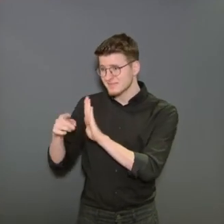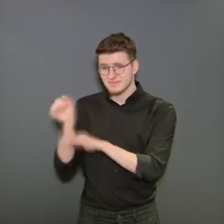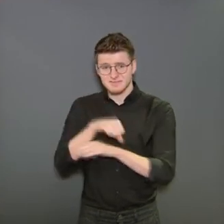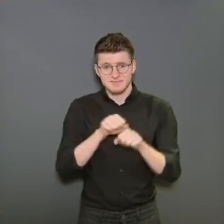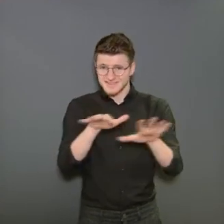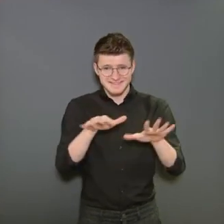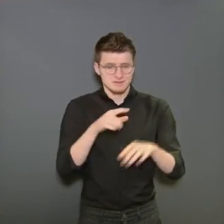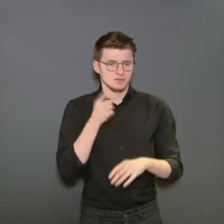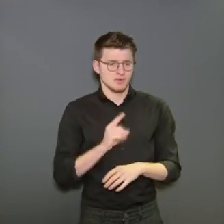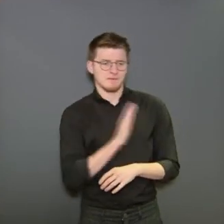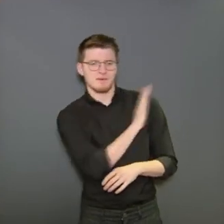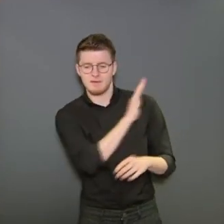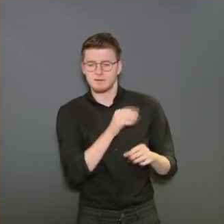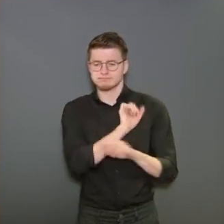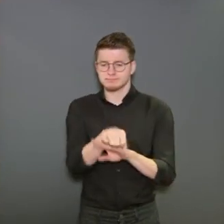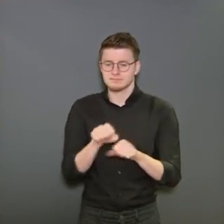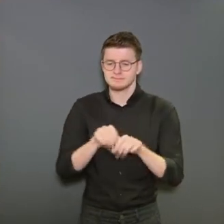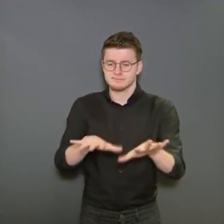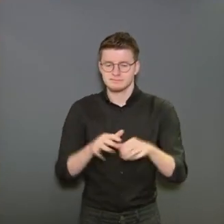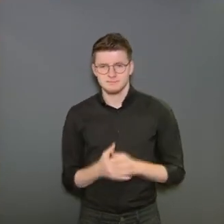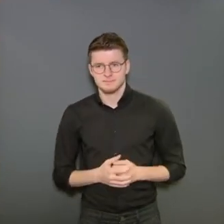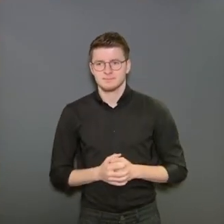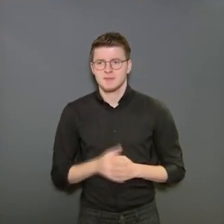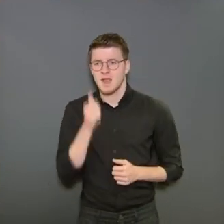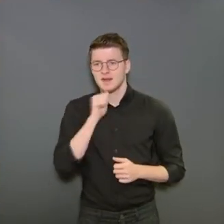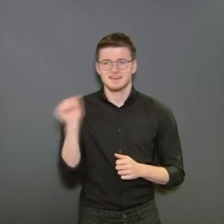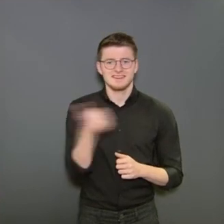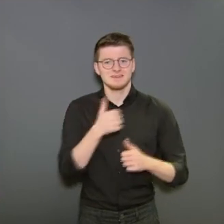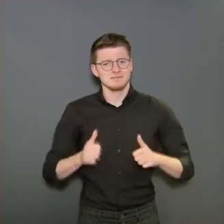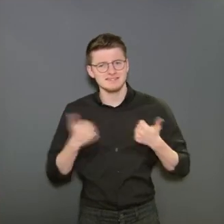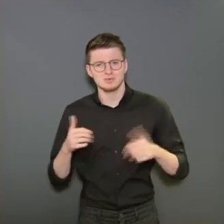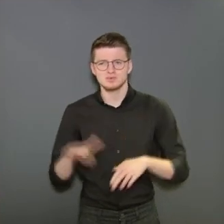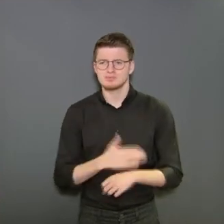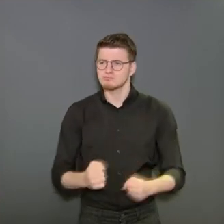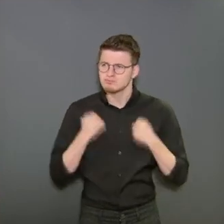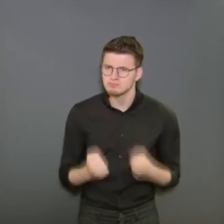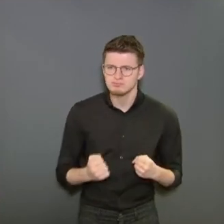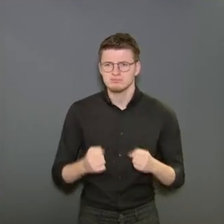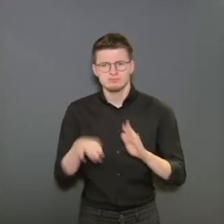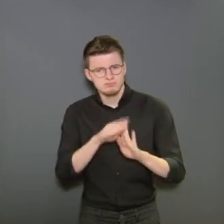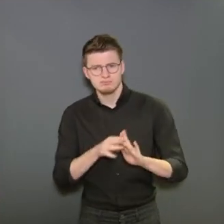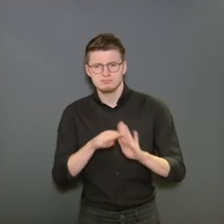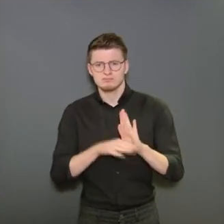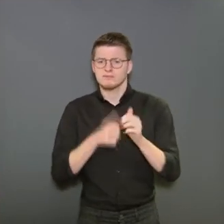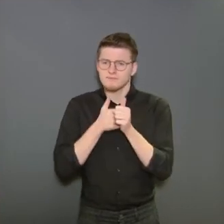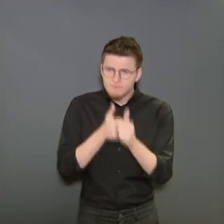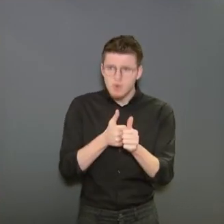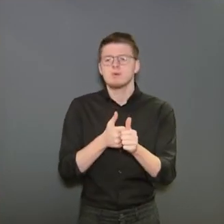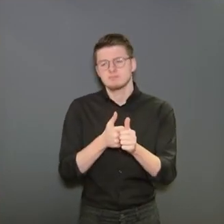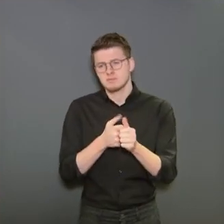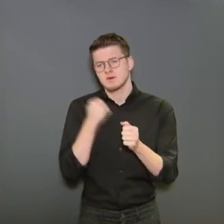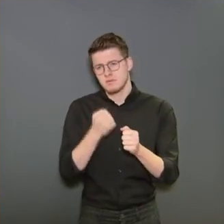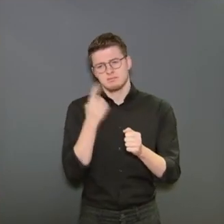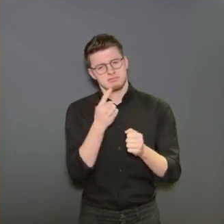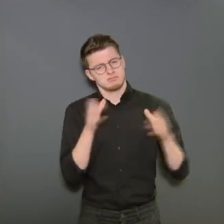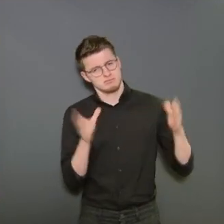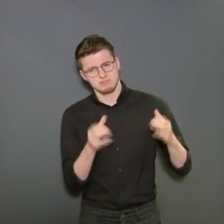les règles qui vont vaincre le virus. C'est nous tous ensemble, si nous faisons tout notre possible pour respecter